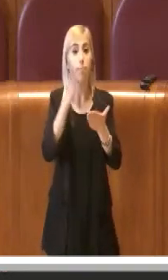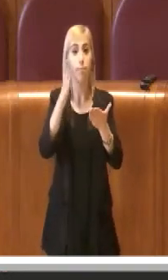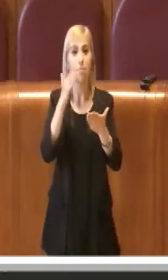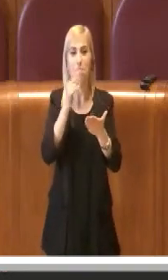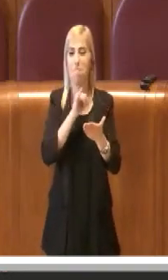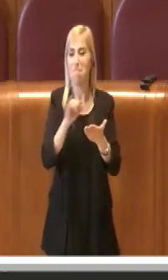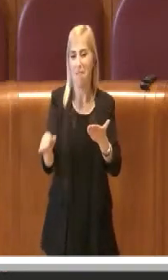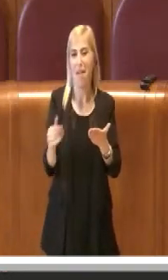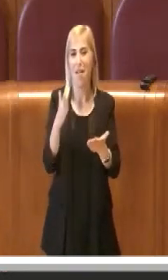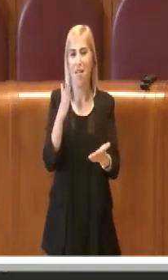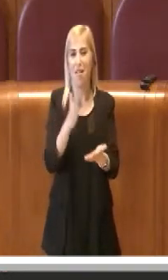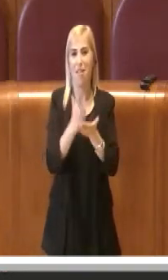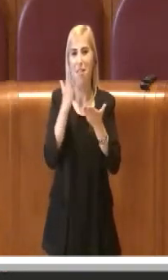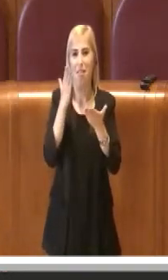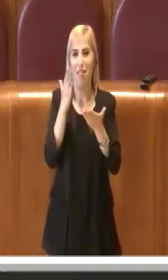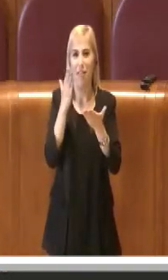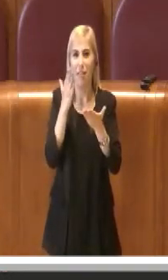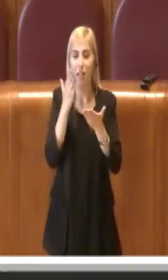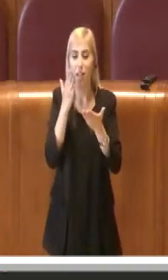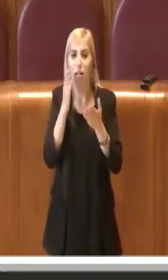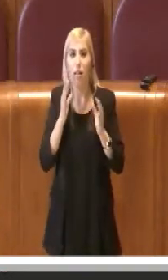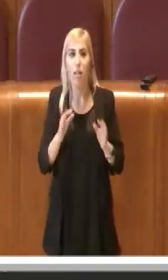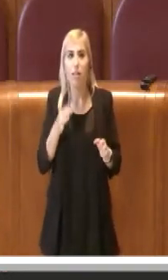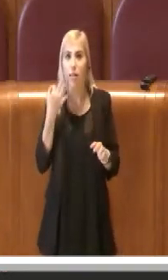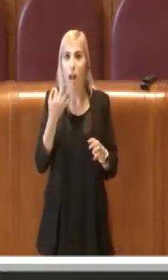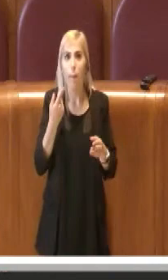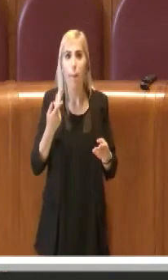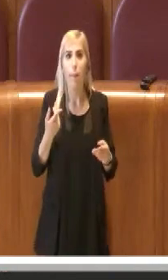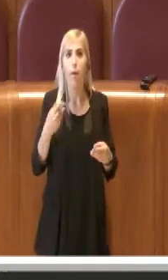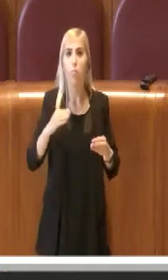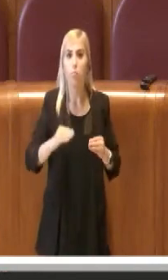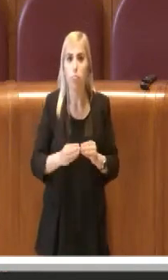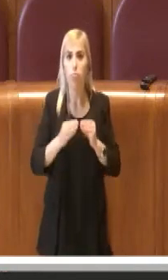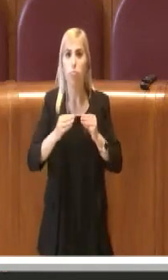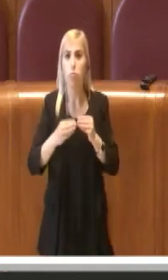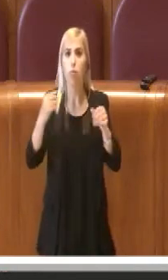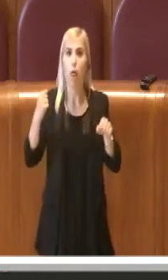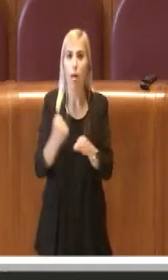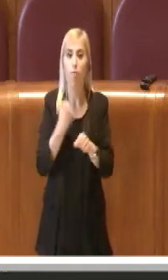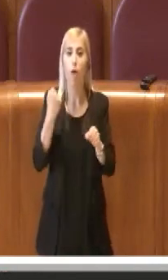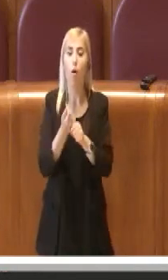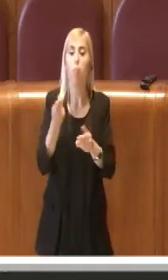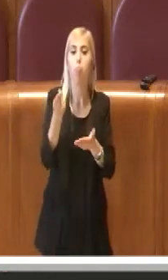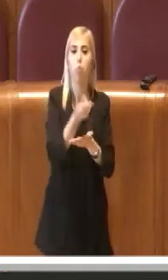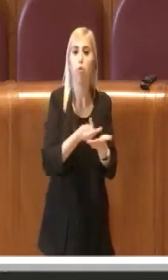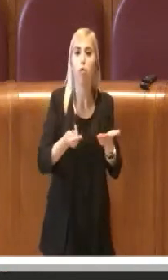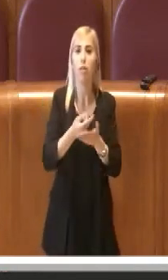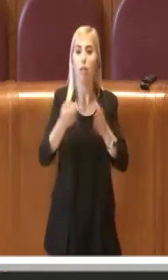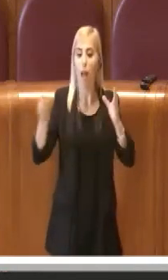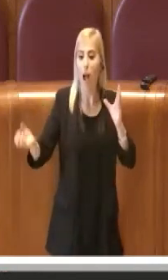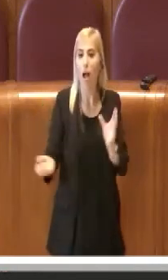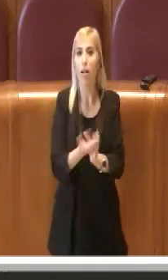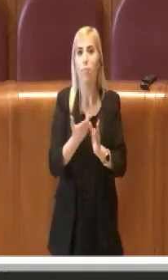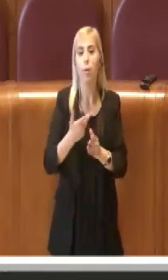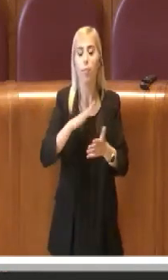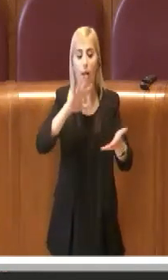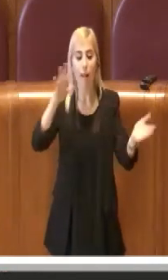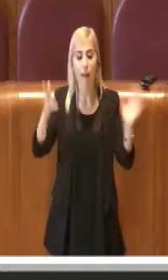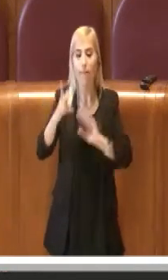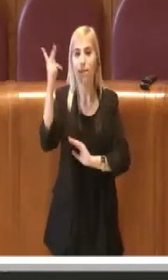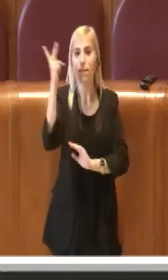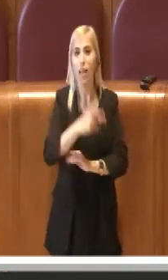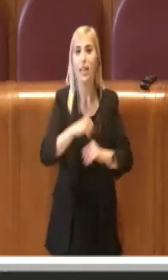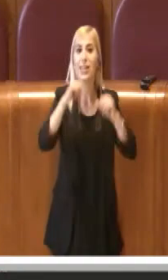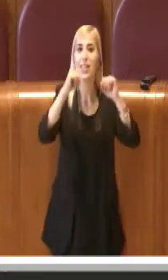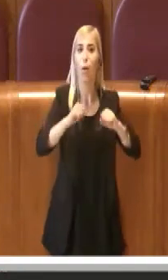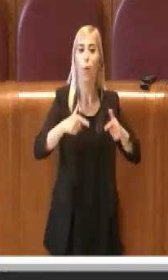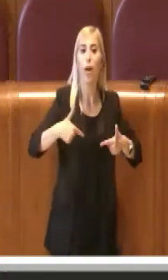tra cui è stata attivata la realizzazione di una progettazione e una realizzazione di questa messa in